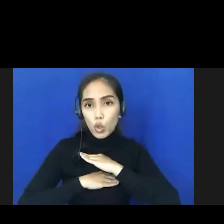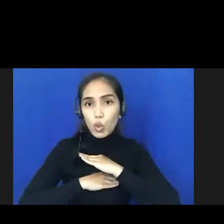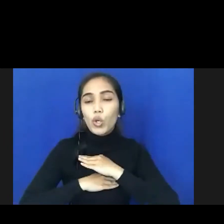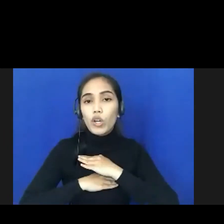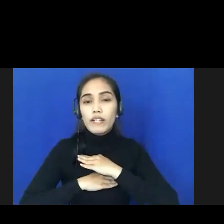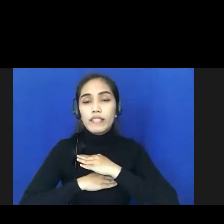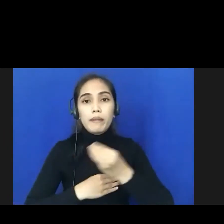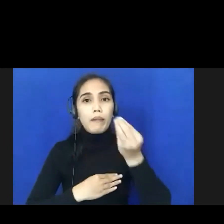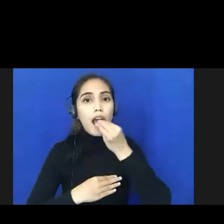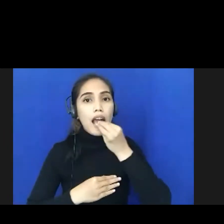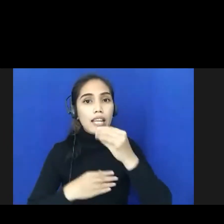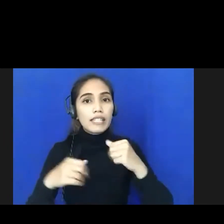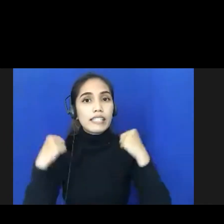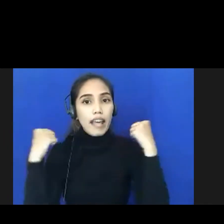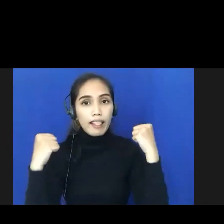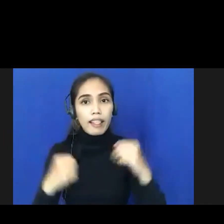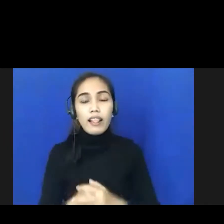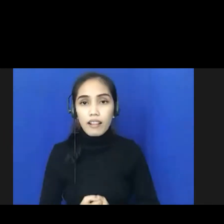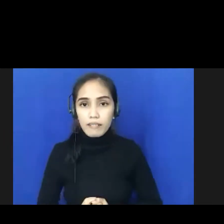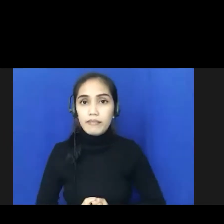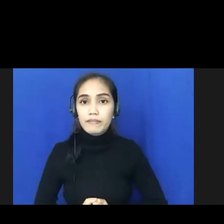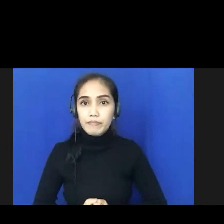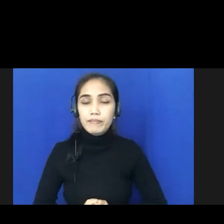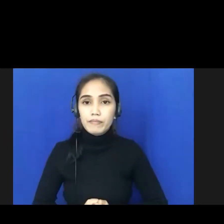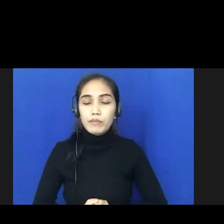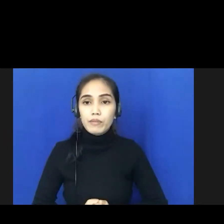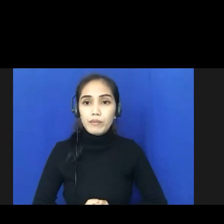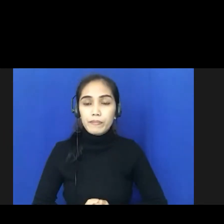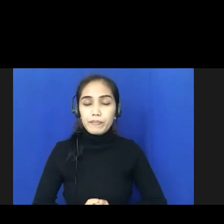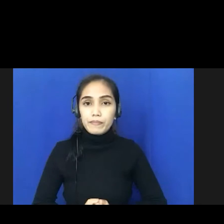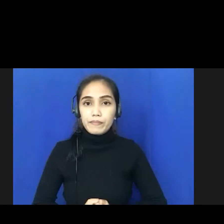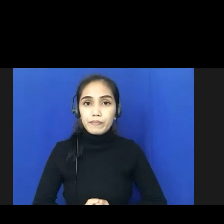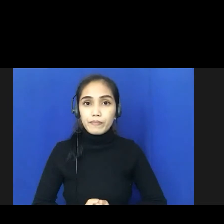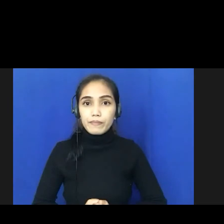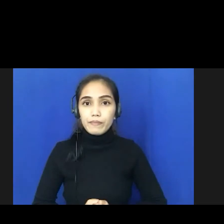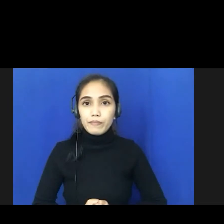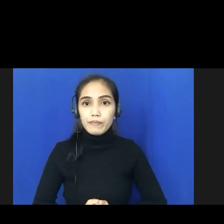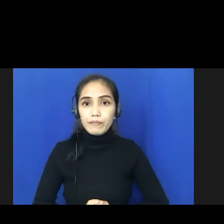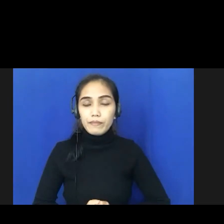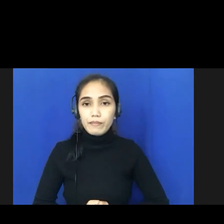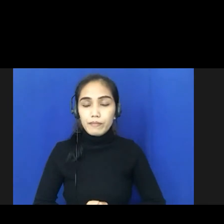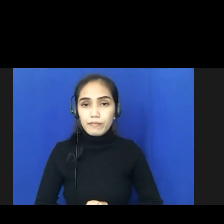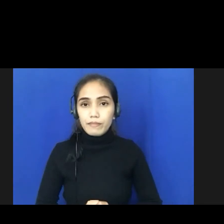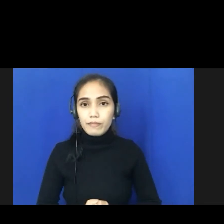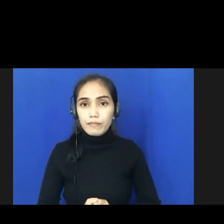pemberian makanan tambahan baik pemulihan maupun pemberian makanan tambahan yang